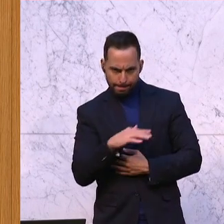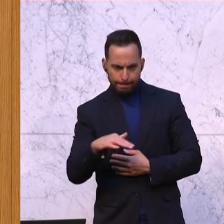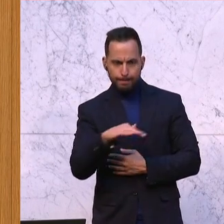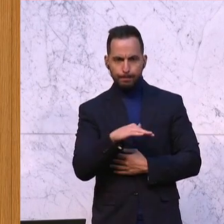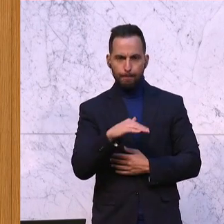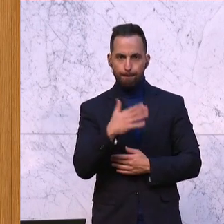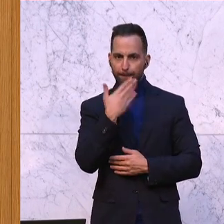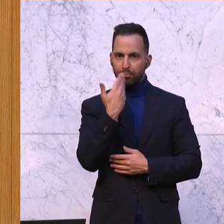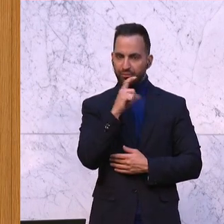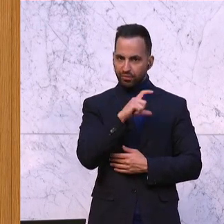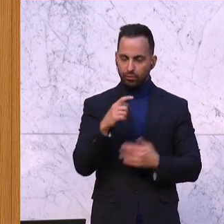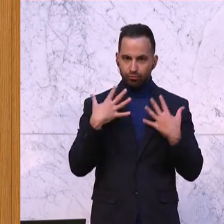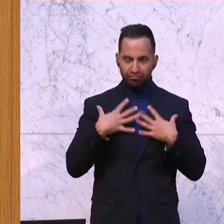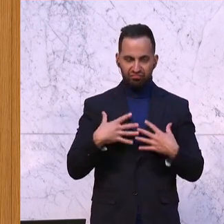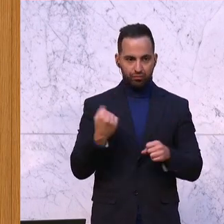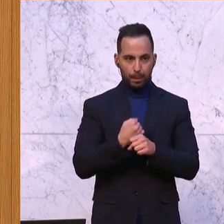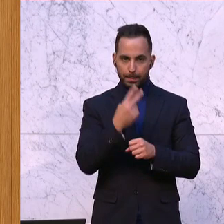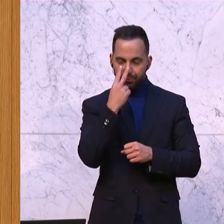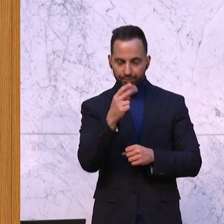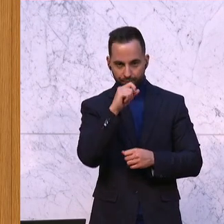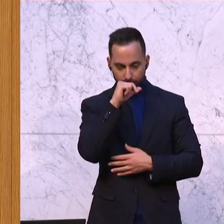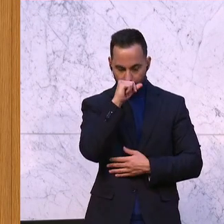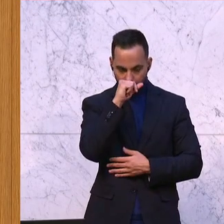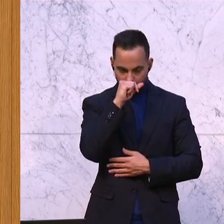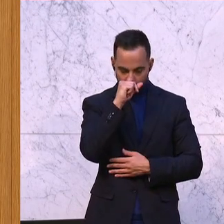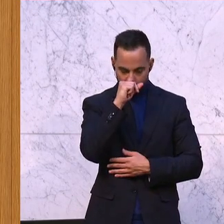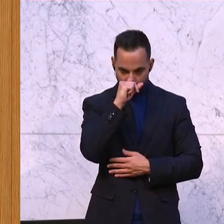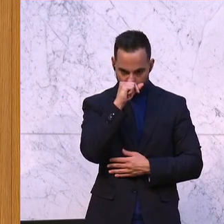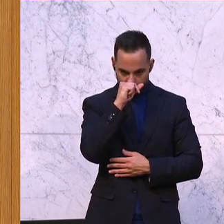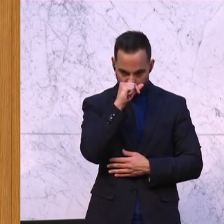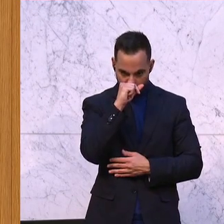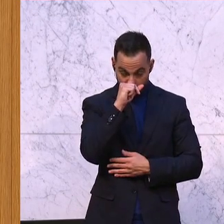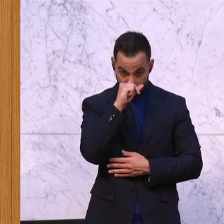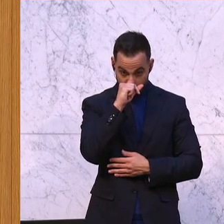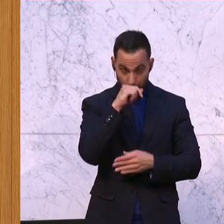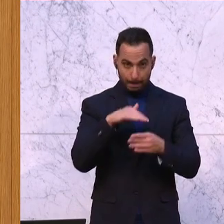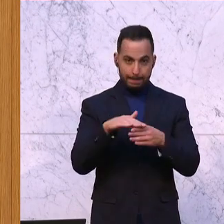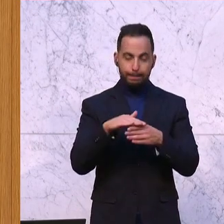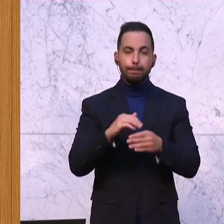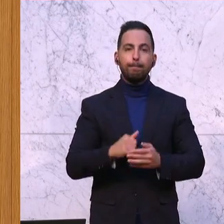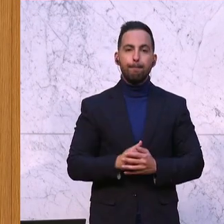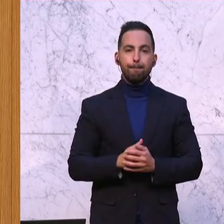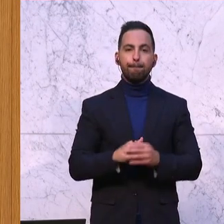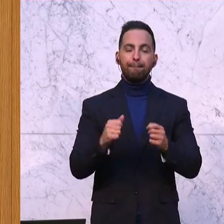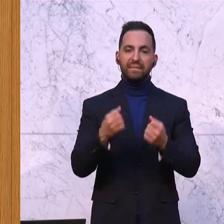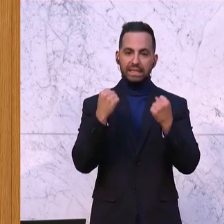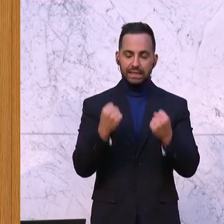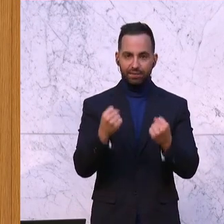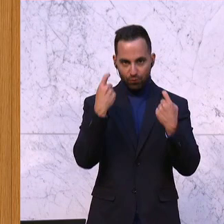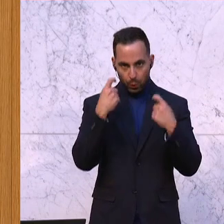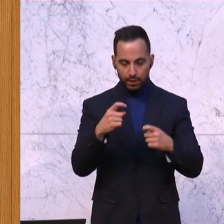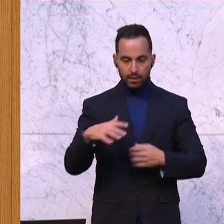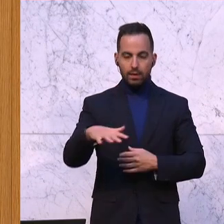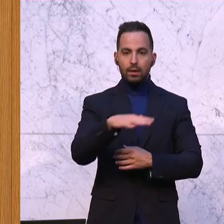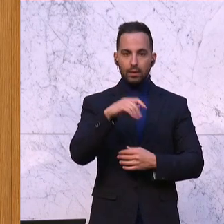als Nichtfachmann sehr schnell klar, dass sich die Anforderungen an eine umfassende Sicherheitsvorsorge und damit